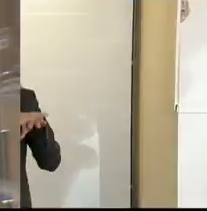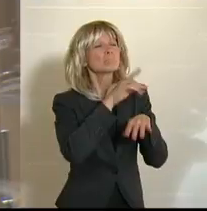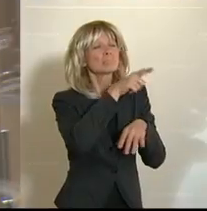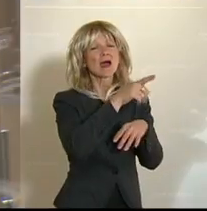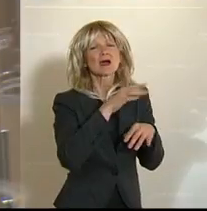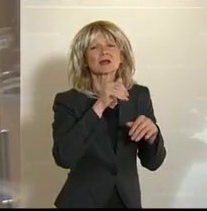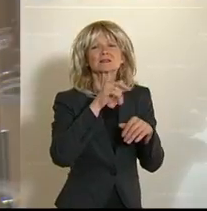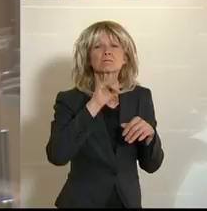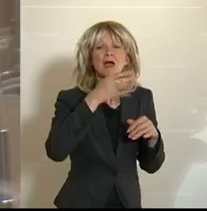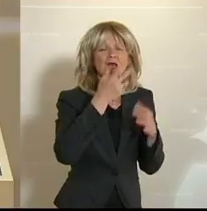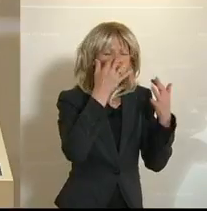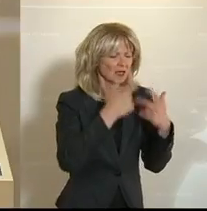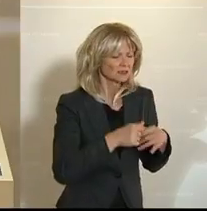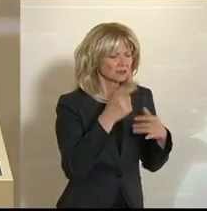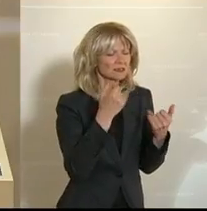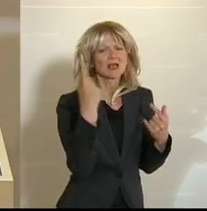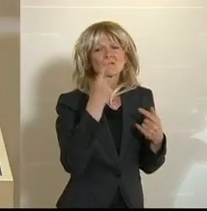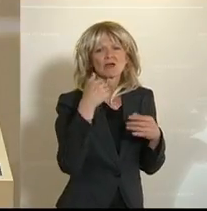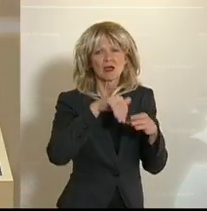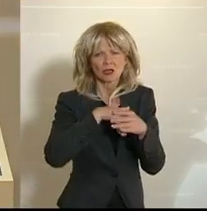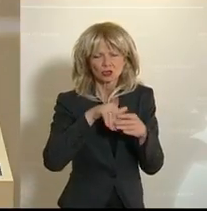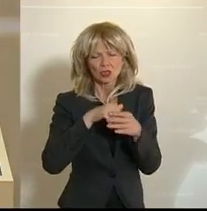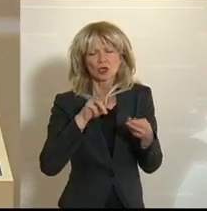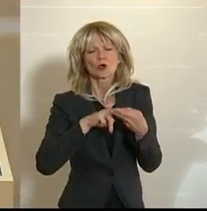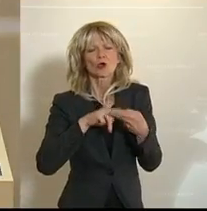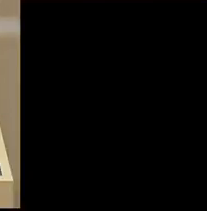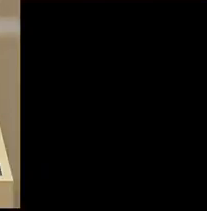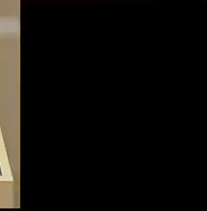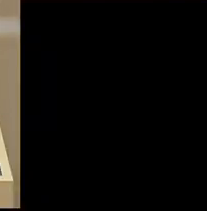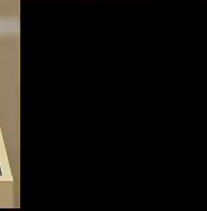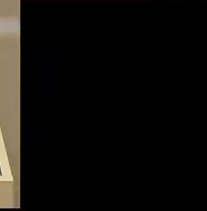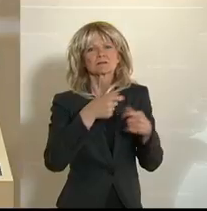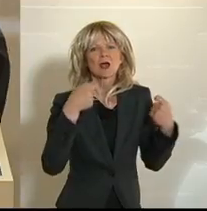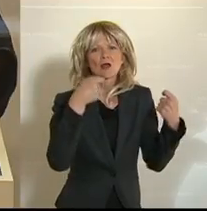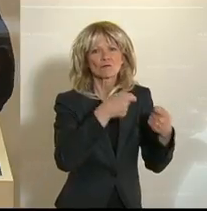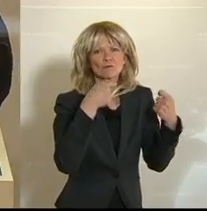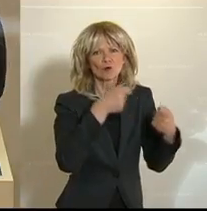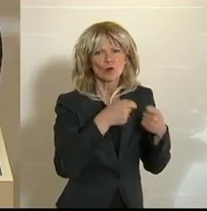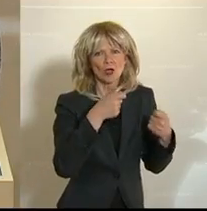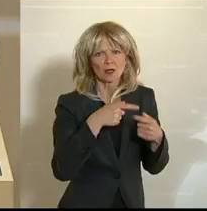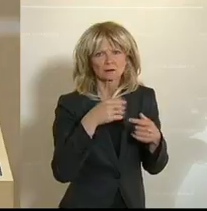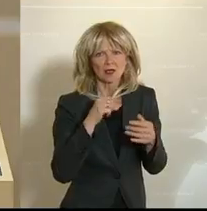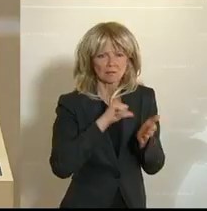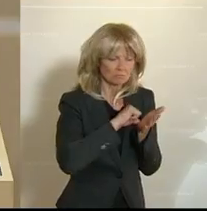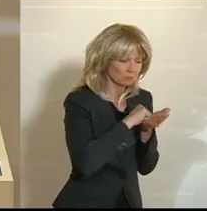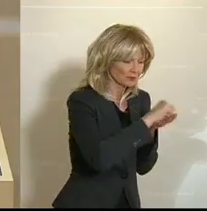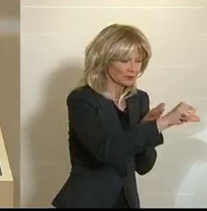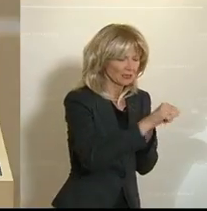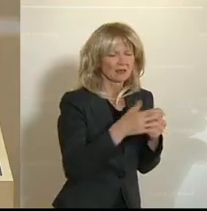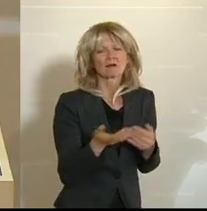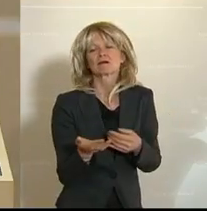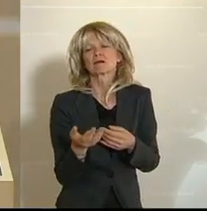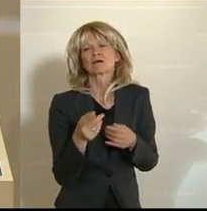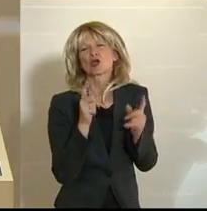maximale Einnahmen und maximale Höhe von beantragten Förderbetrag geben soll. Es gibt